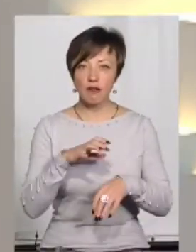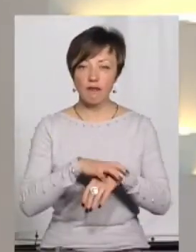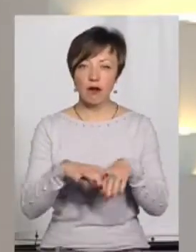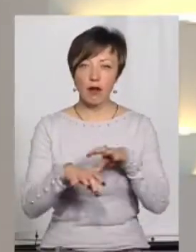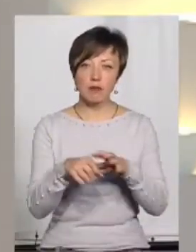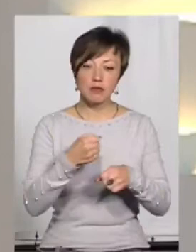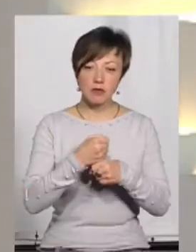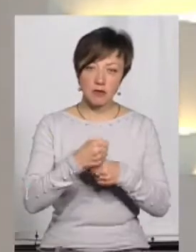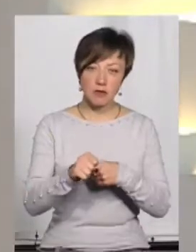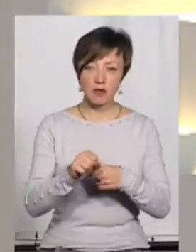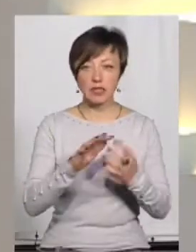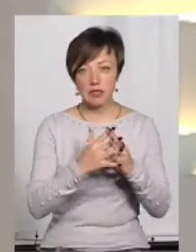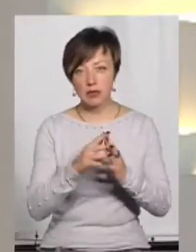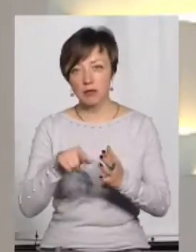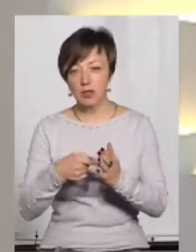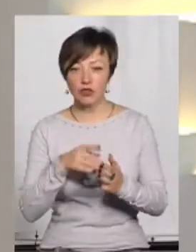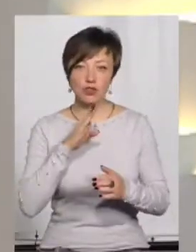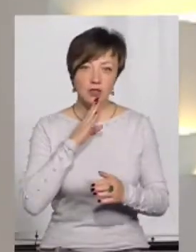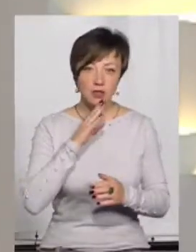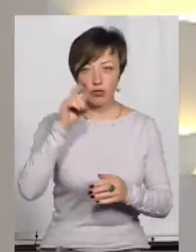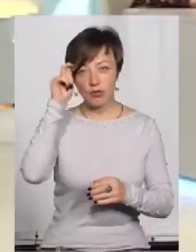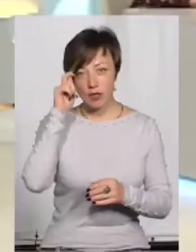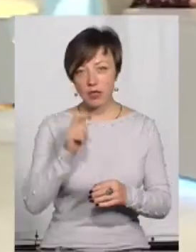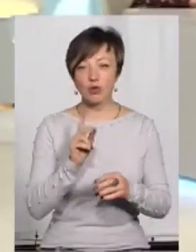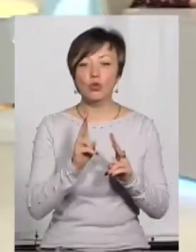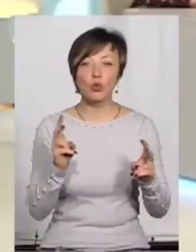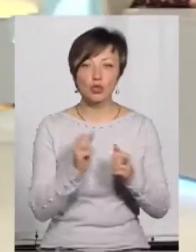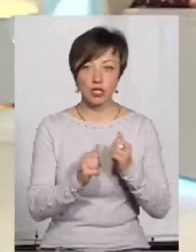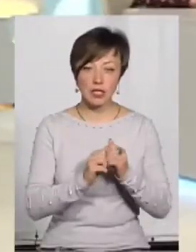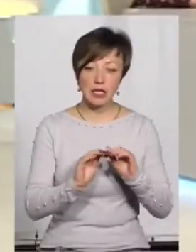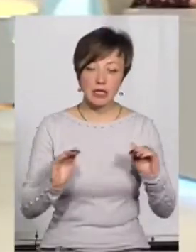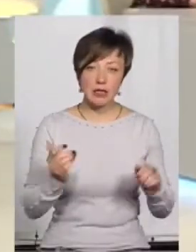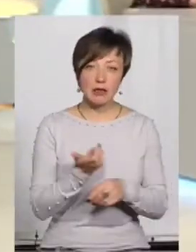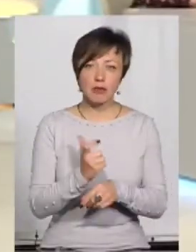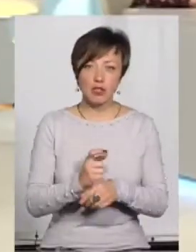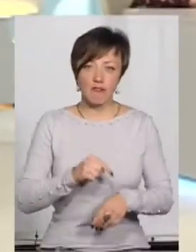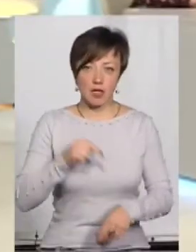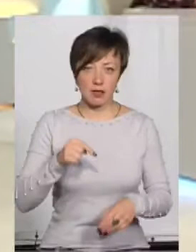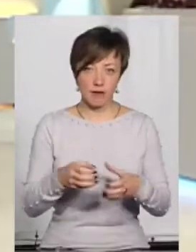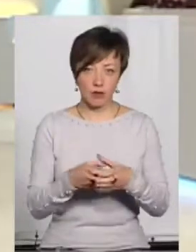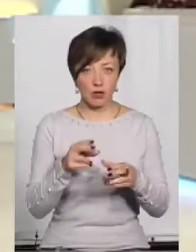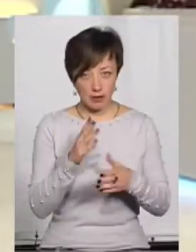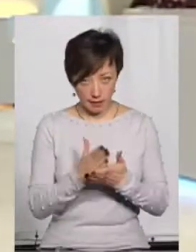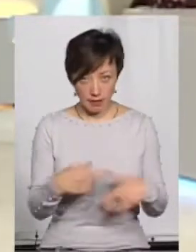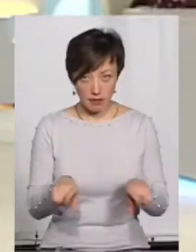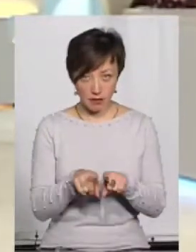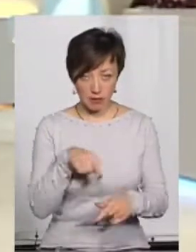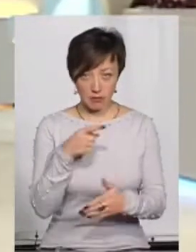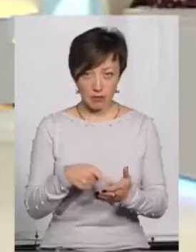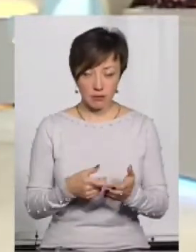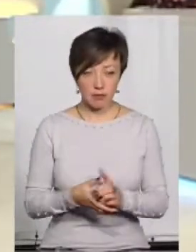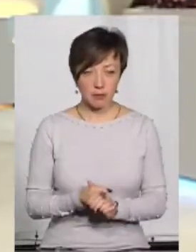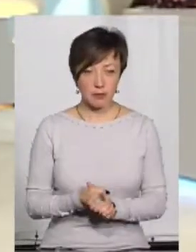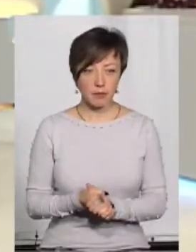сіл, міст, там, жінки, чоловіки, можливо, діти. От, ну, яка найбільш вразлива категорія? Чи є така? Від чого це